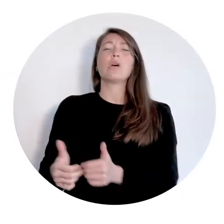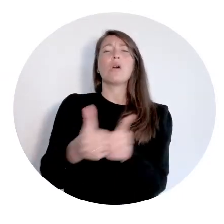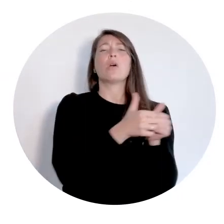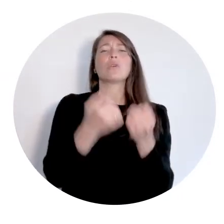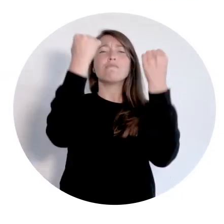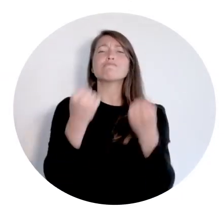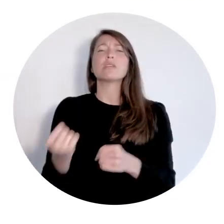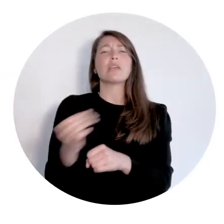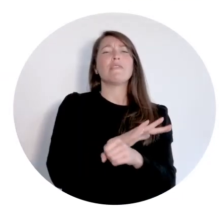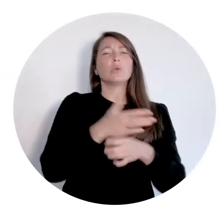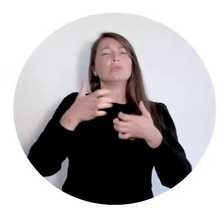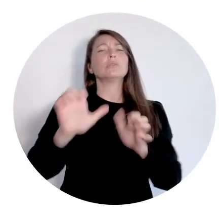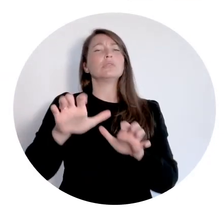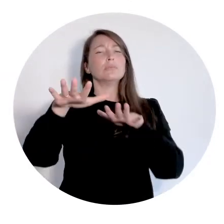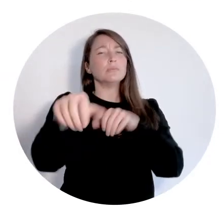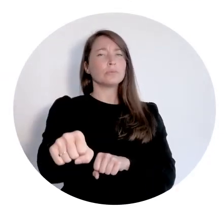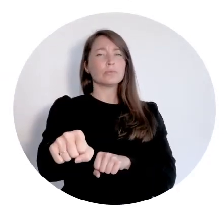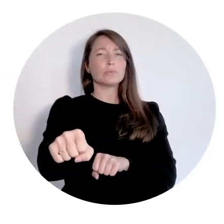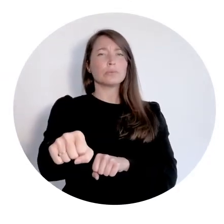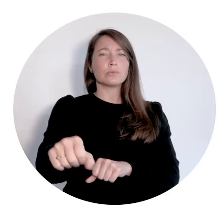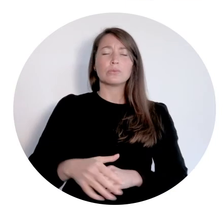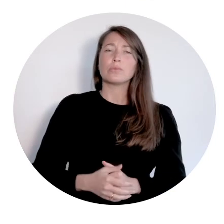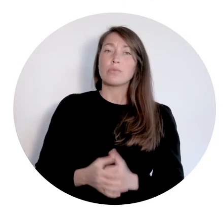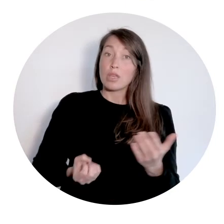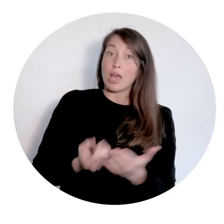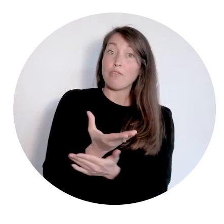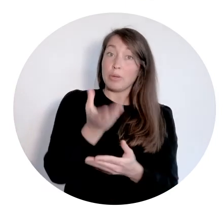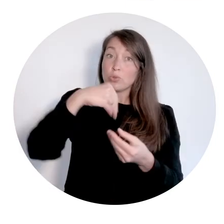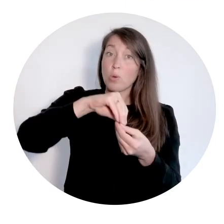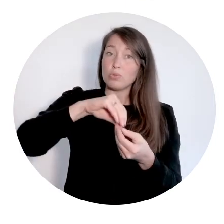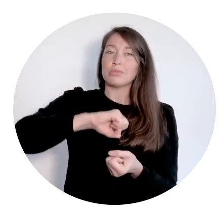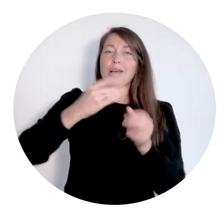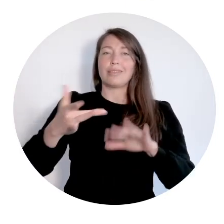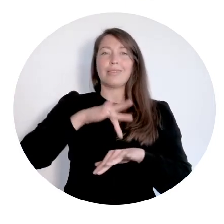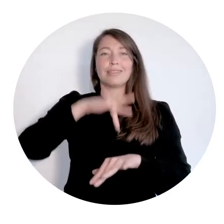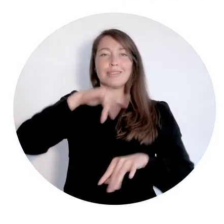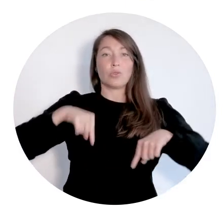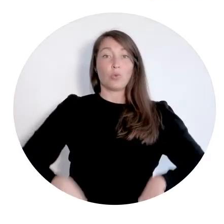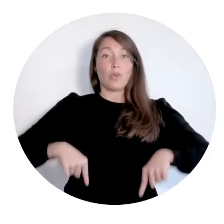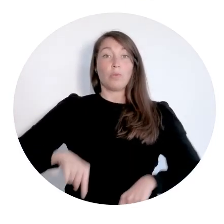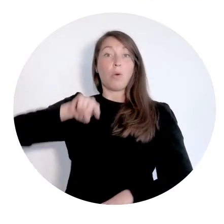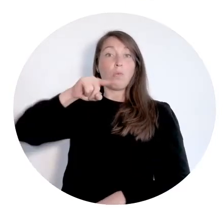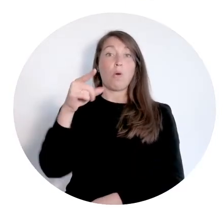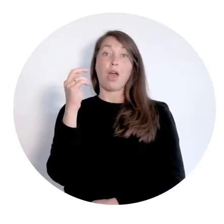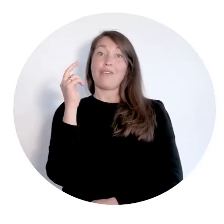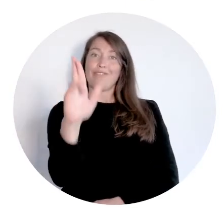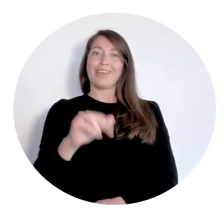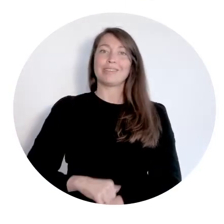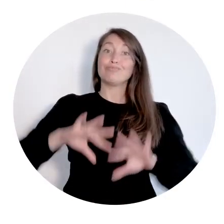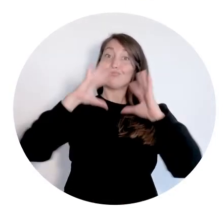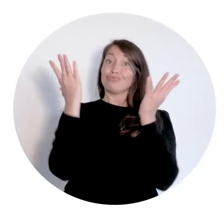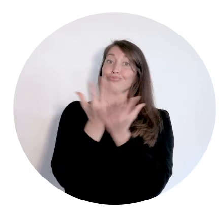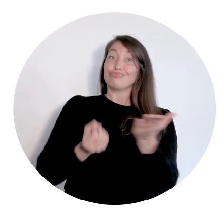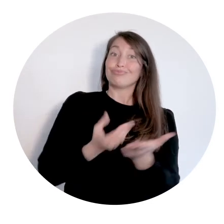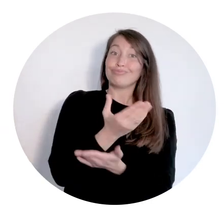Ensemble, faisons bloc contre le coronavirus. Plus d'informations au 0800 130 000 ou sur gouvernement